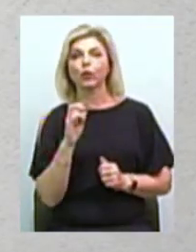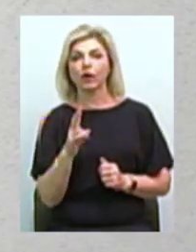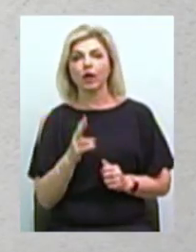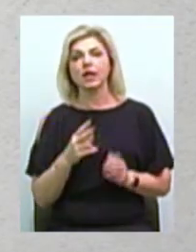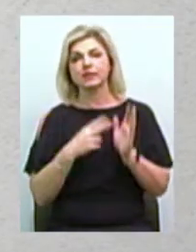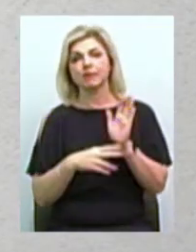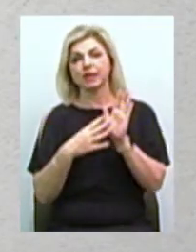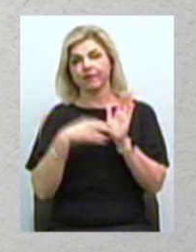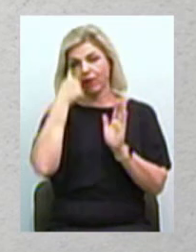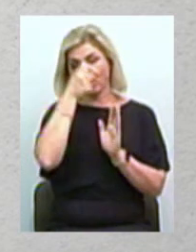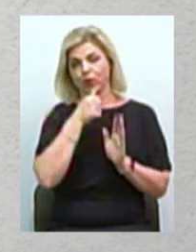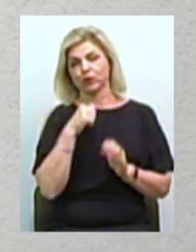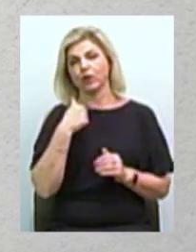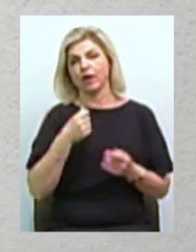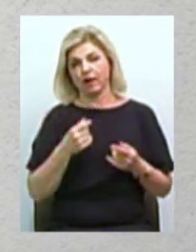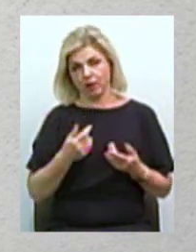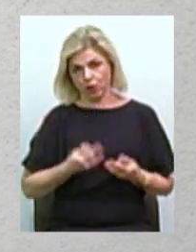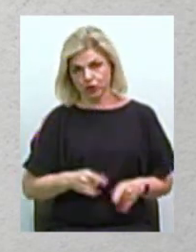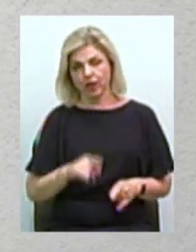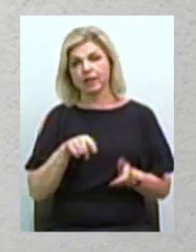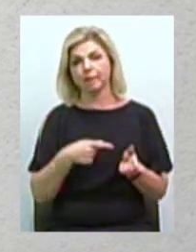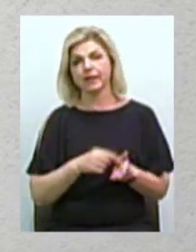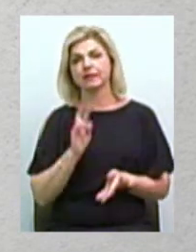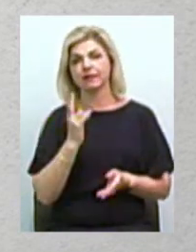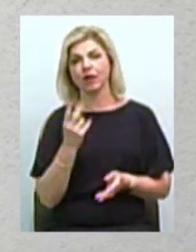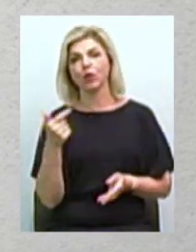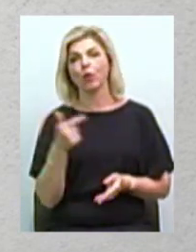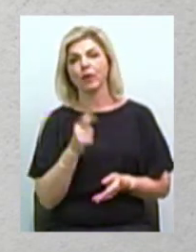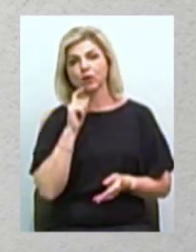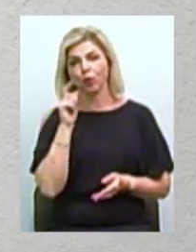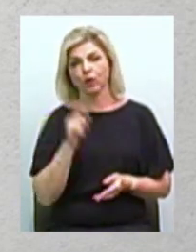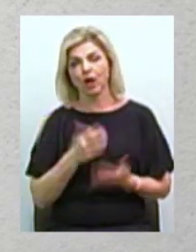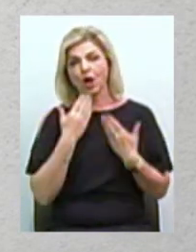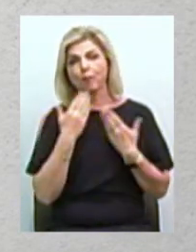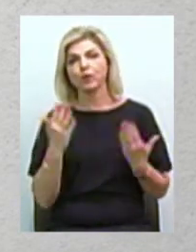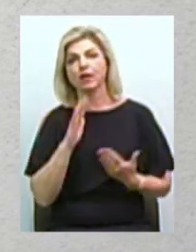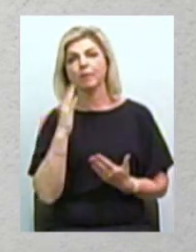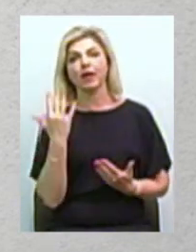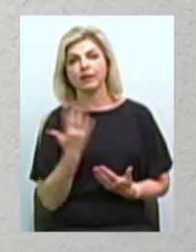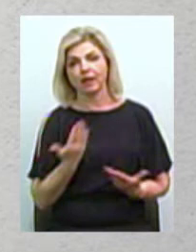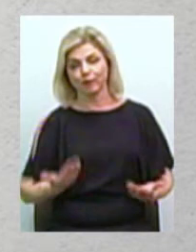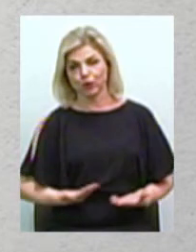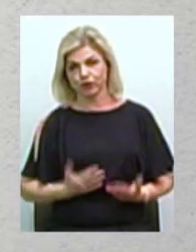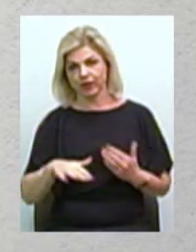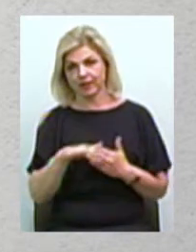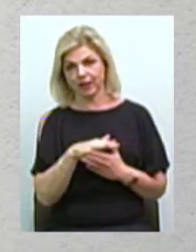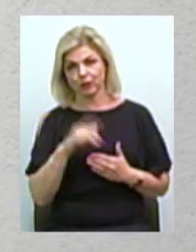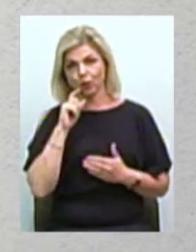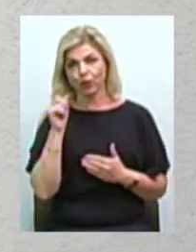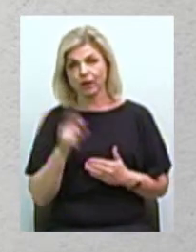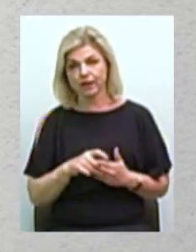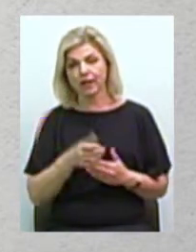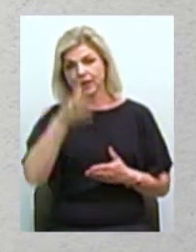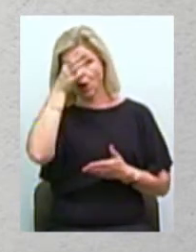року в місті Миколаїві Громадянин України Протягом останніх п'яти років проживає на території України